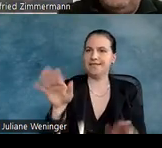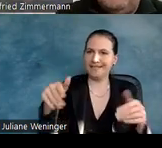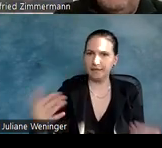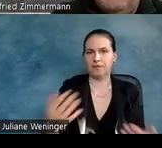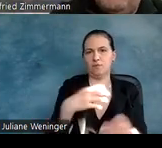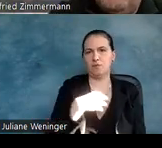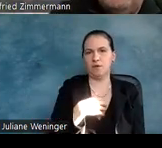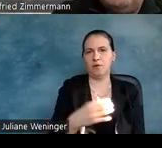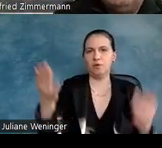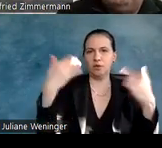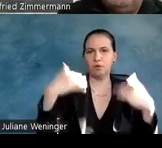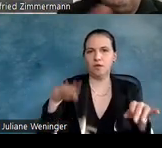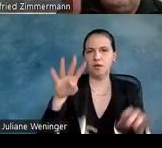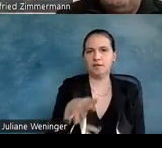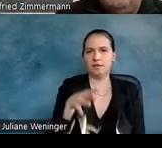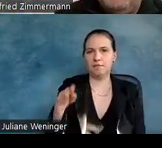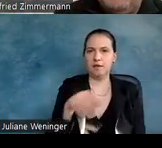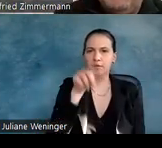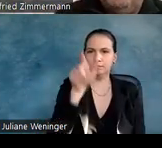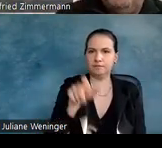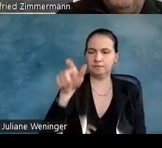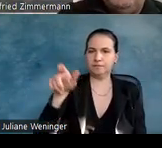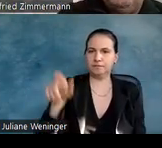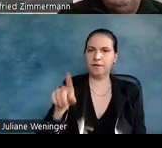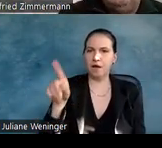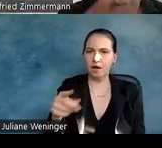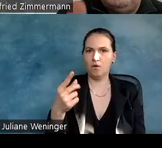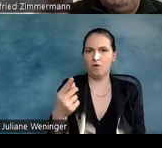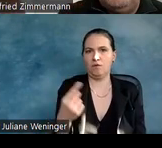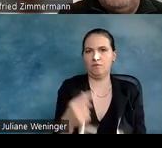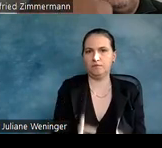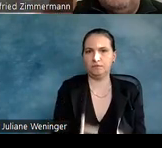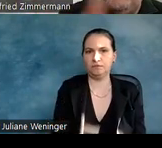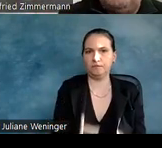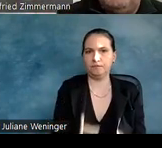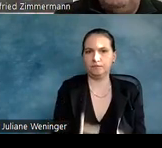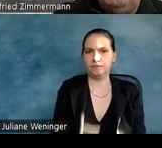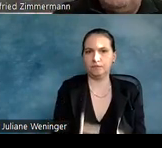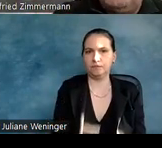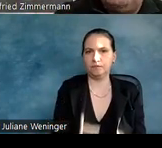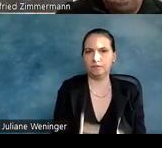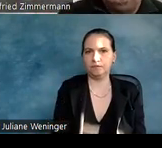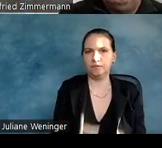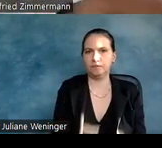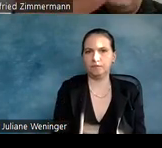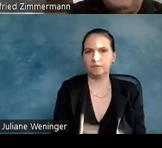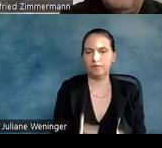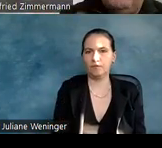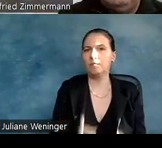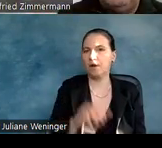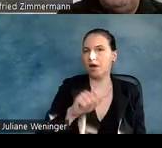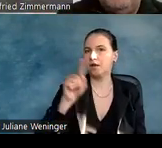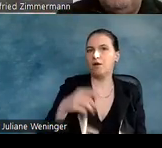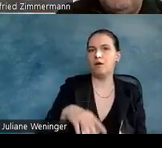In der Tabelle drunter sieht man jetzt für PDF, UA. Wenn man WCAG, braucht man nur auf WCAG zu klicken, dann